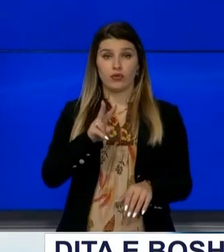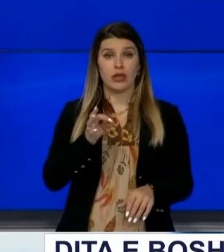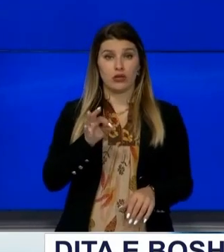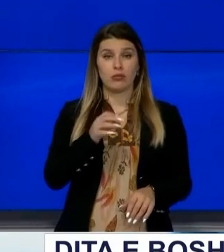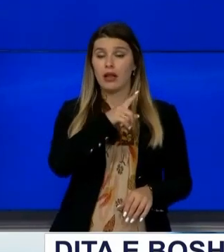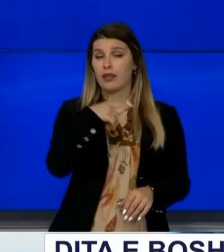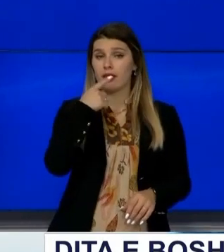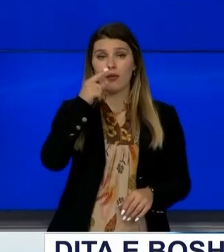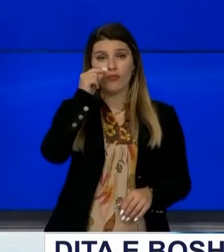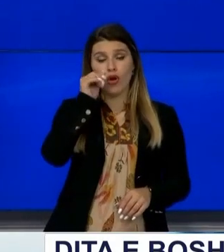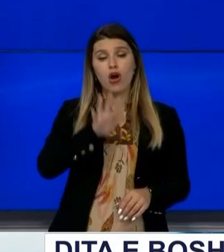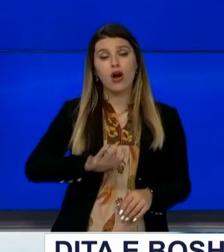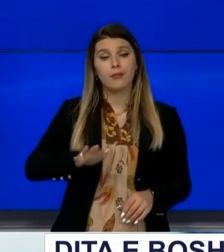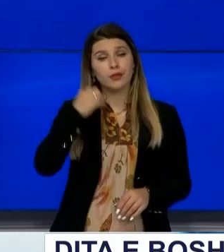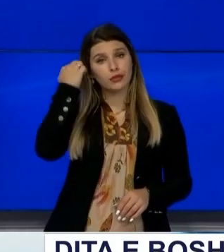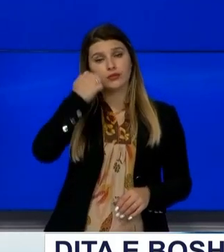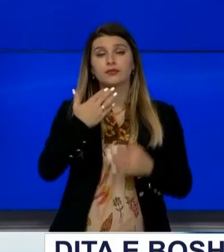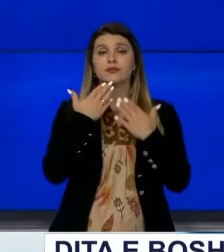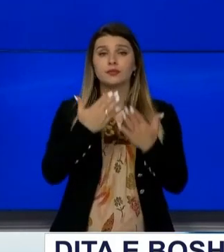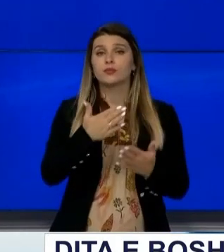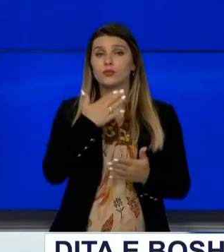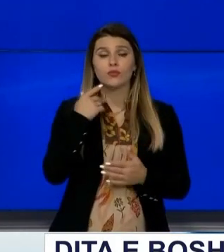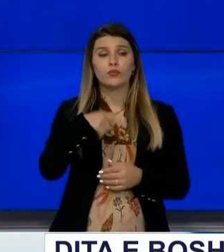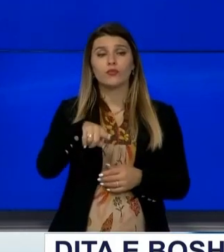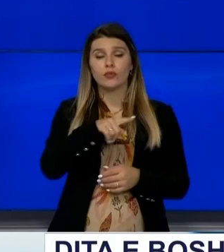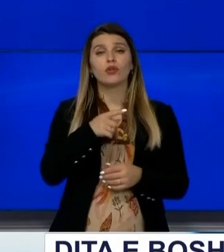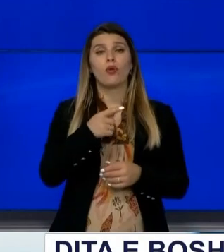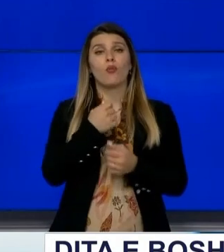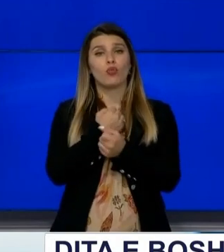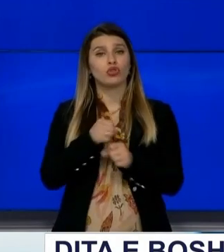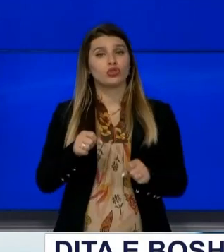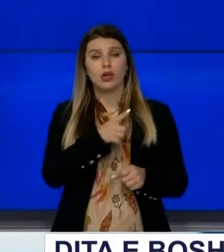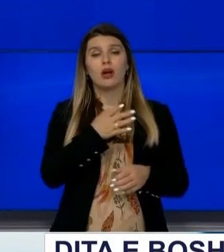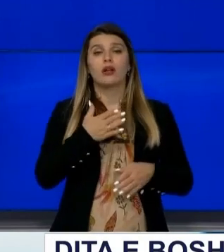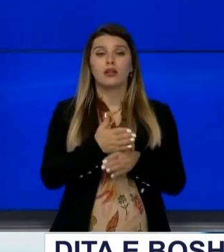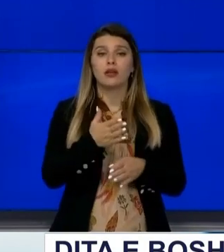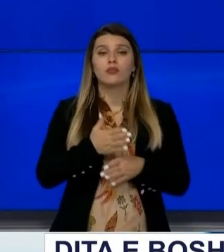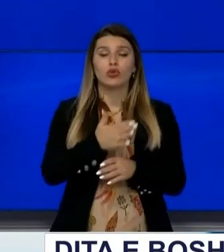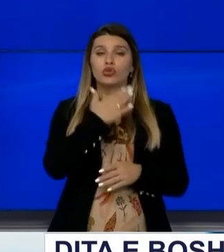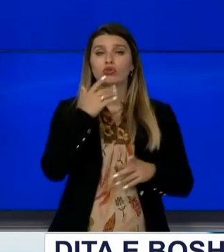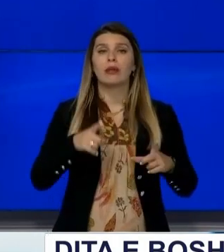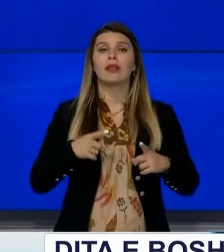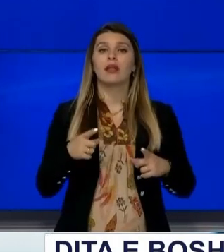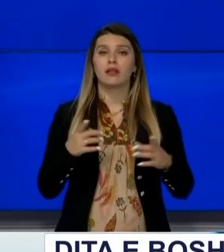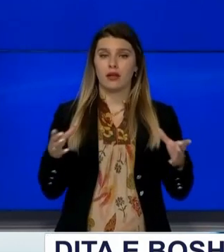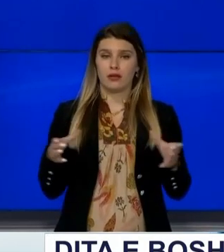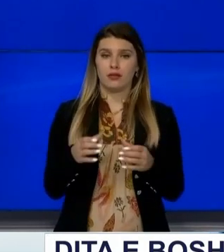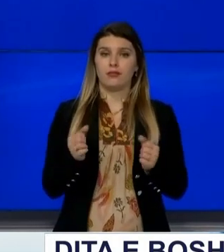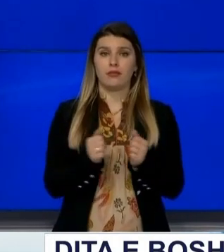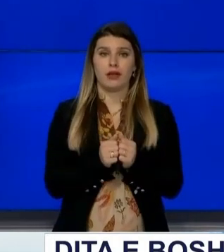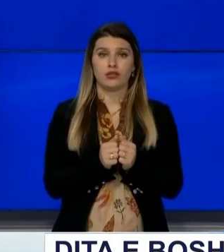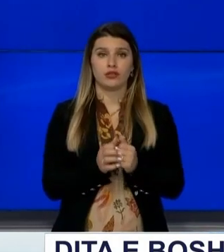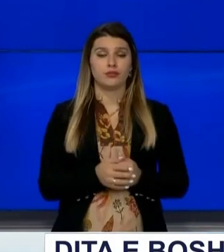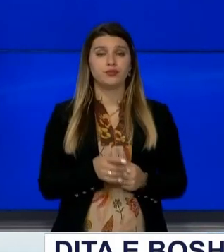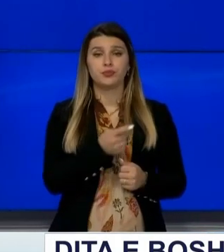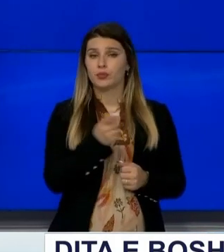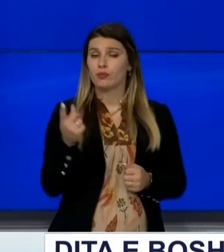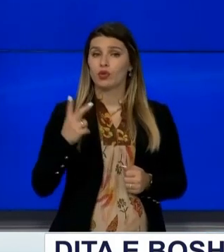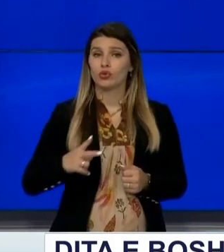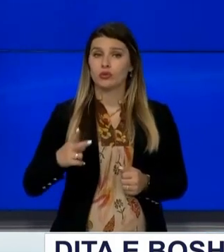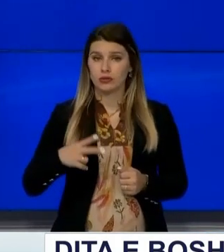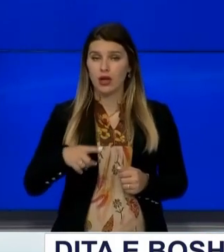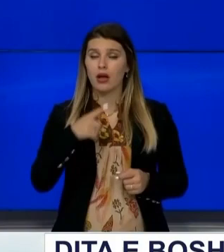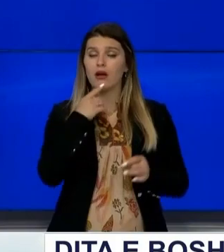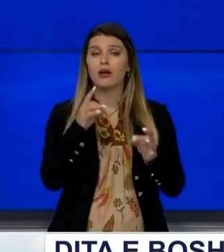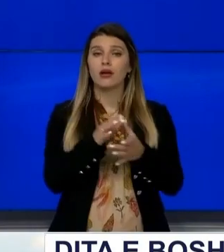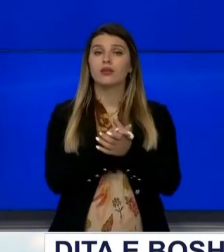populli Kosovës është mirë njëzë për kontributin historik të bëshnjakove në promovimin e jetës përbashkët Qytetarët bëshnjak i uruar në dhe grupët